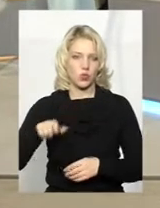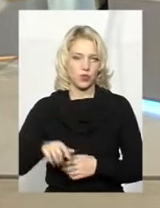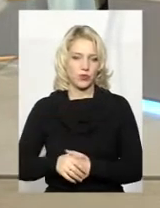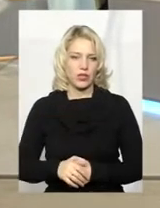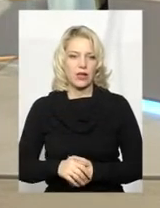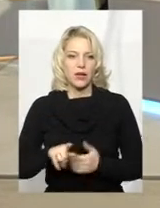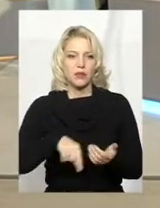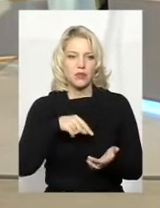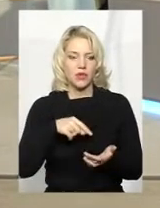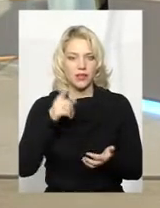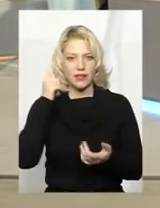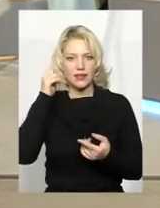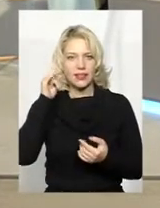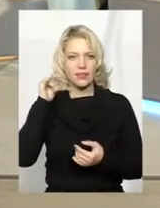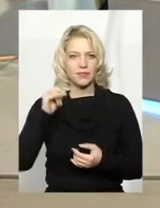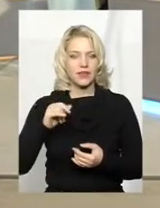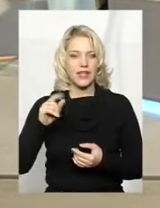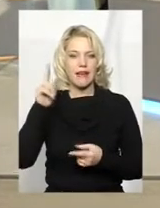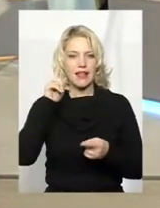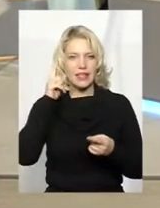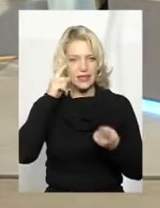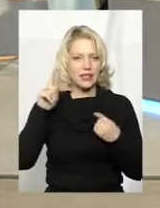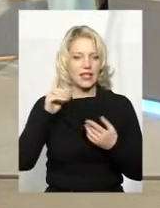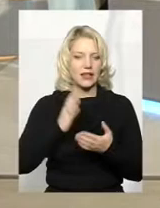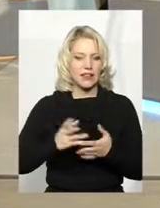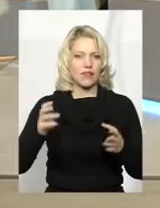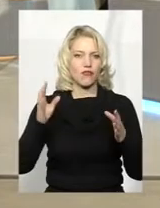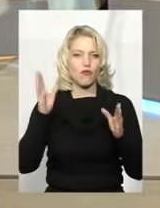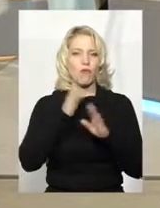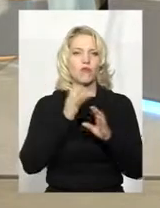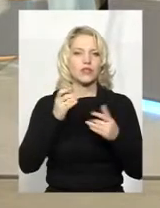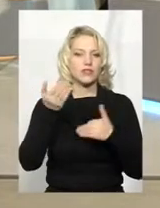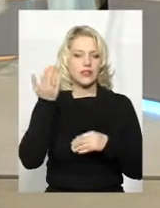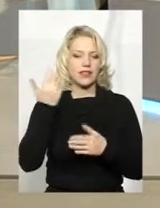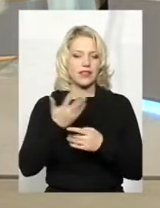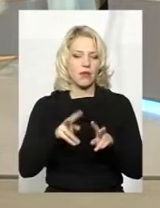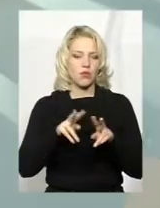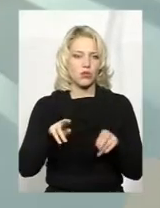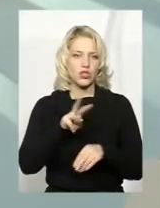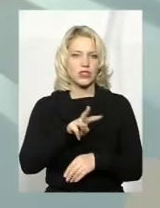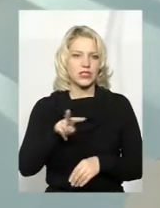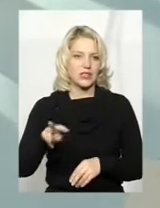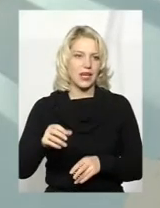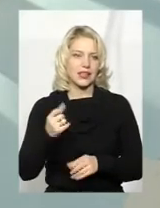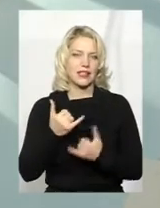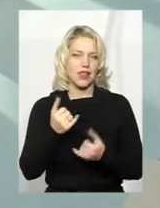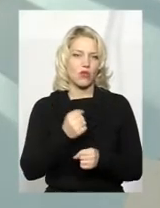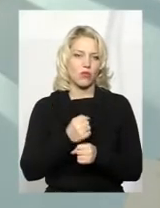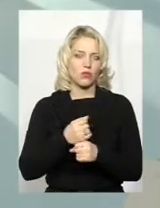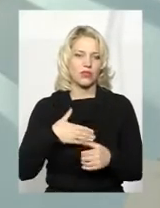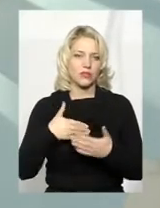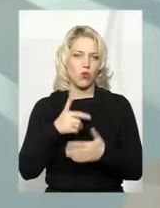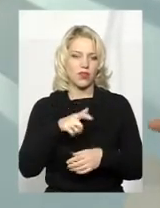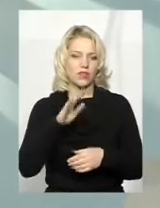Ідея витала в повітрі давно. І я знаю, що є схожі сайти для роботи з волонтерами, але в